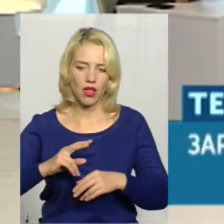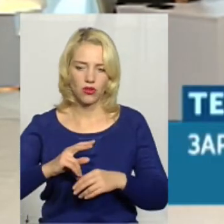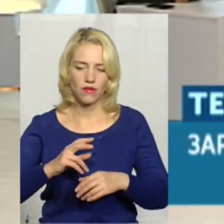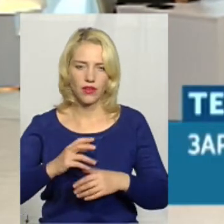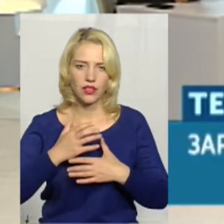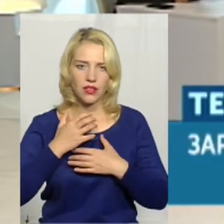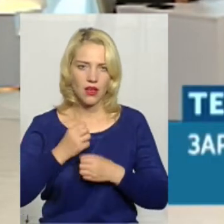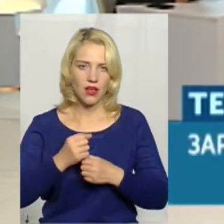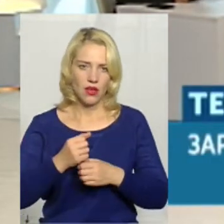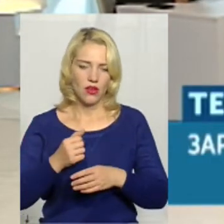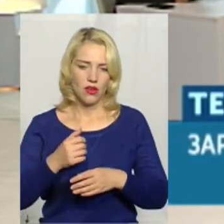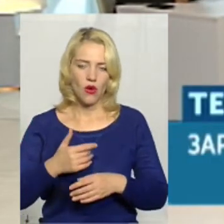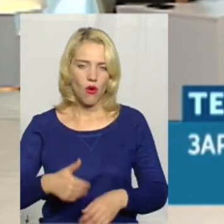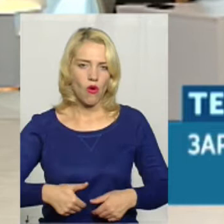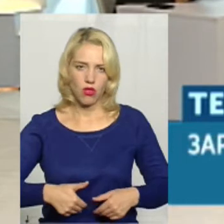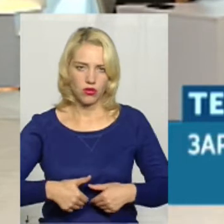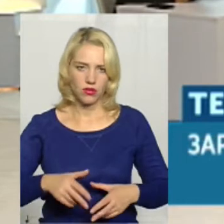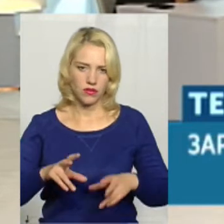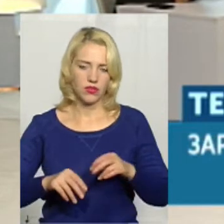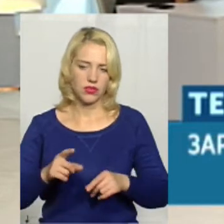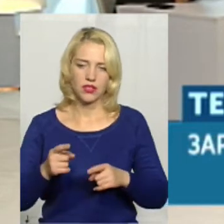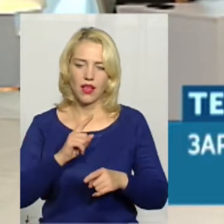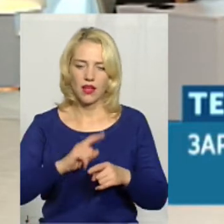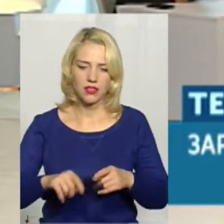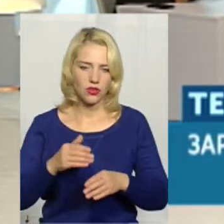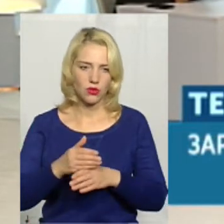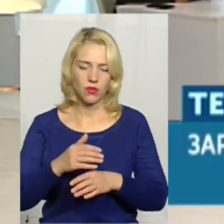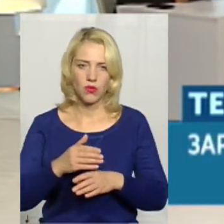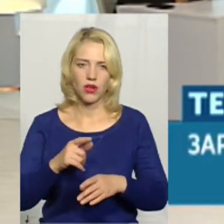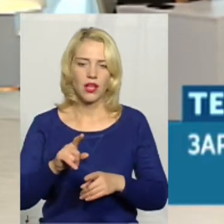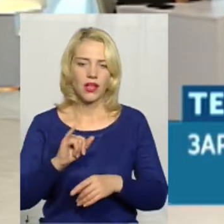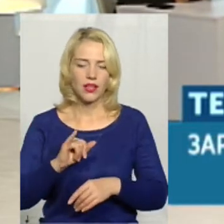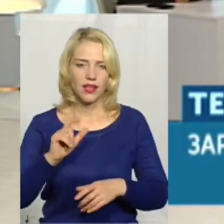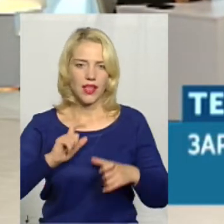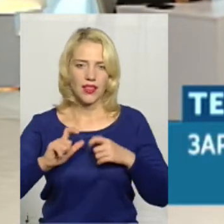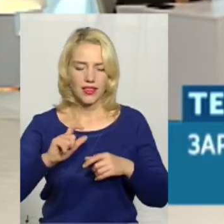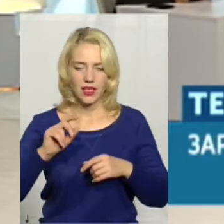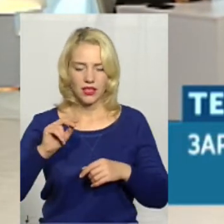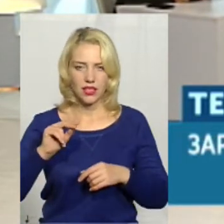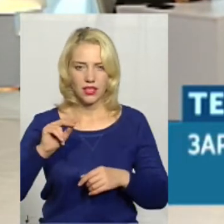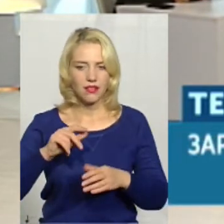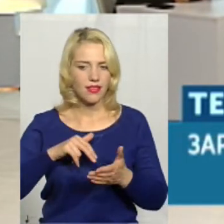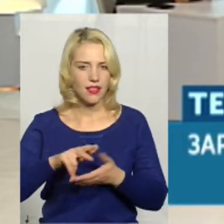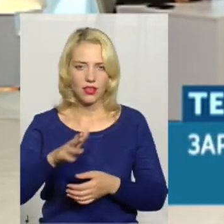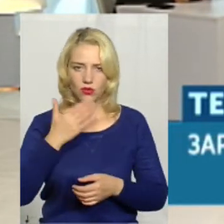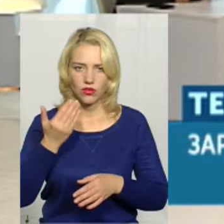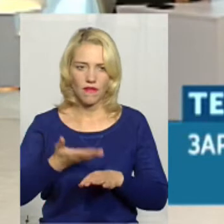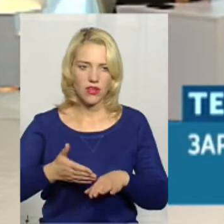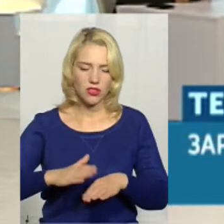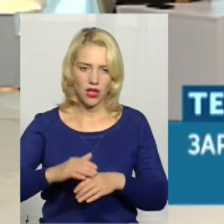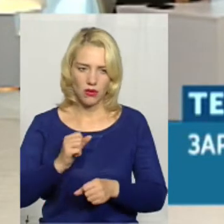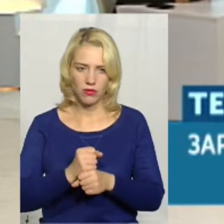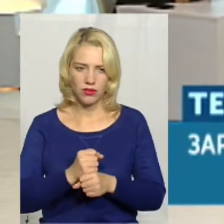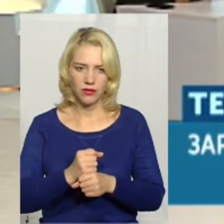екстренній медичній допомозі. Лікарі дійсно інтерни не йдуть, бо важка робота, надзвичайно складна